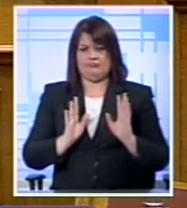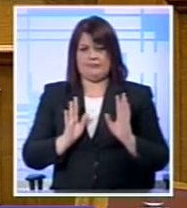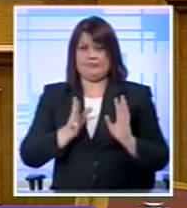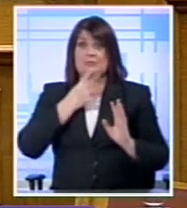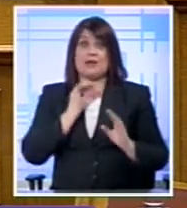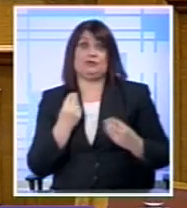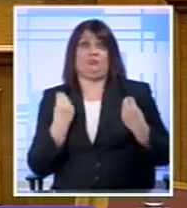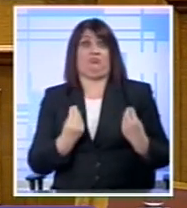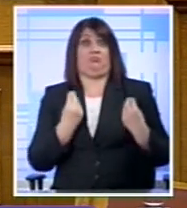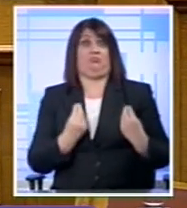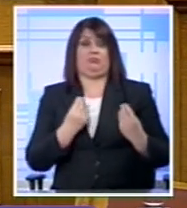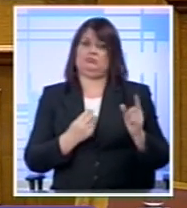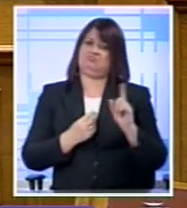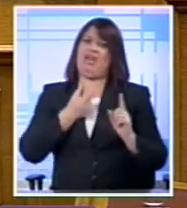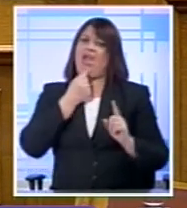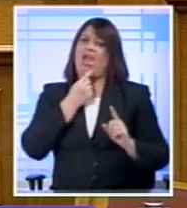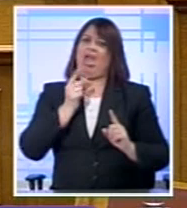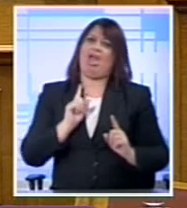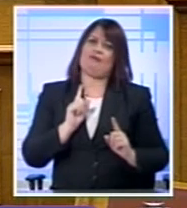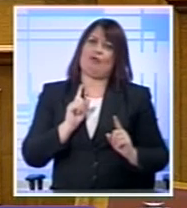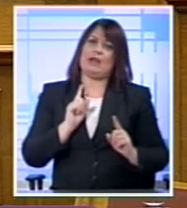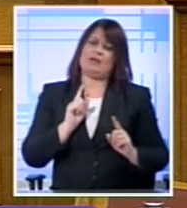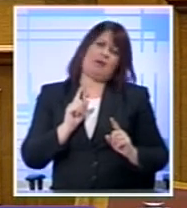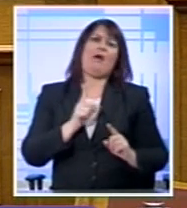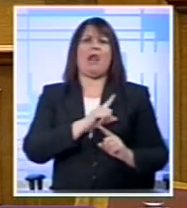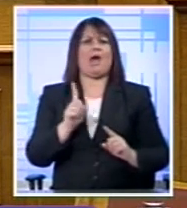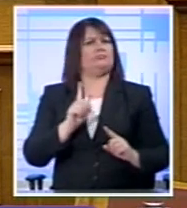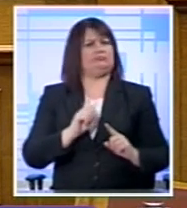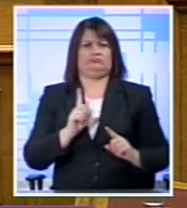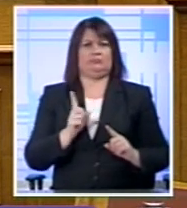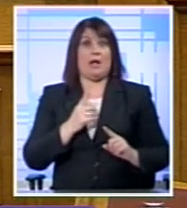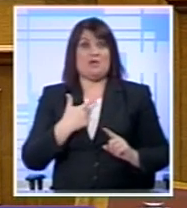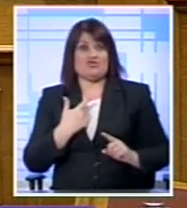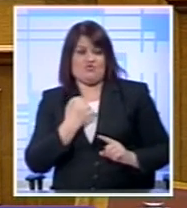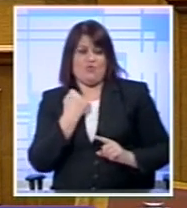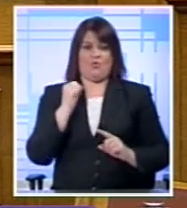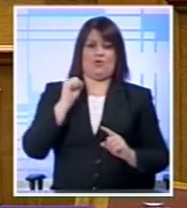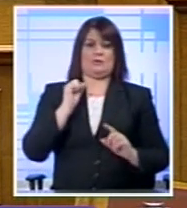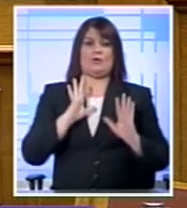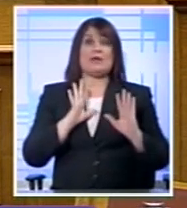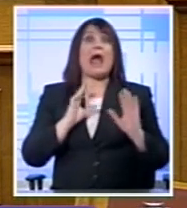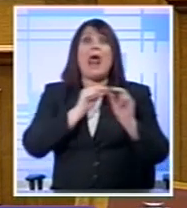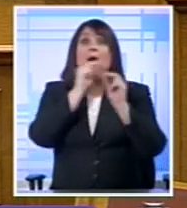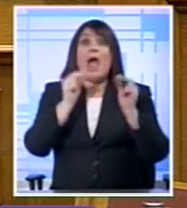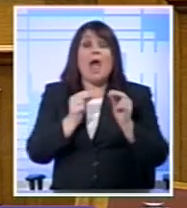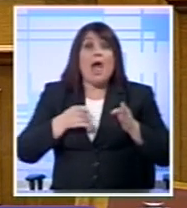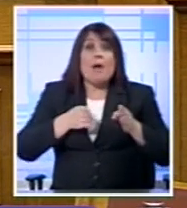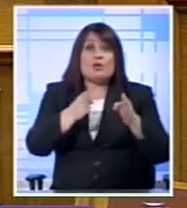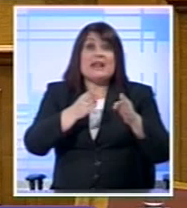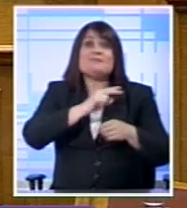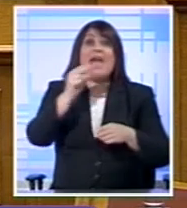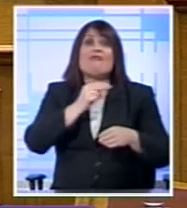ηρωικές Και εύκολες στα μάτια του λαού Αλλά θα μας οδηγούσαν νόμο τελειακά Εκτός ευρώ